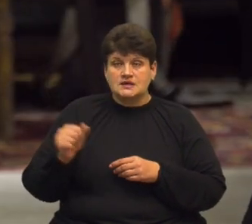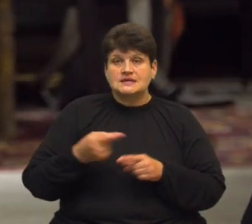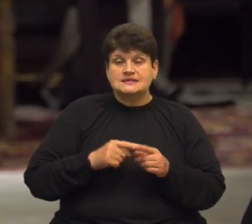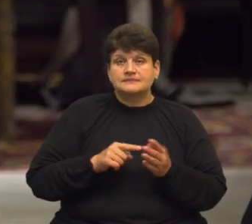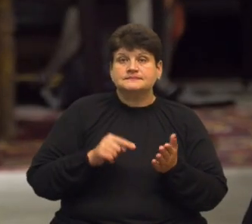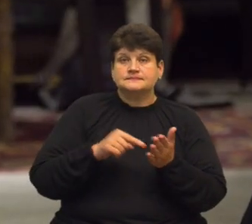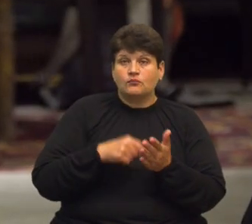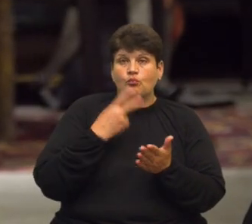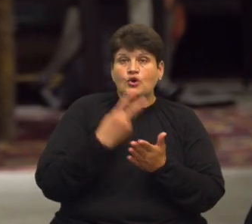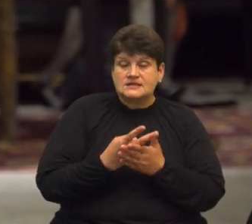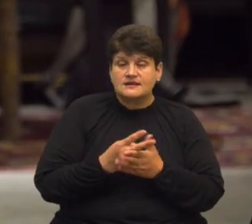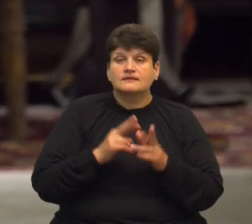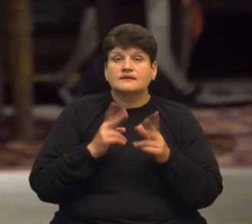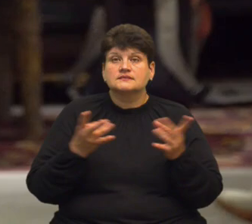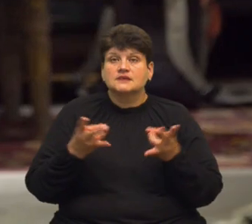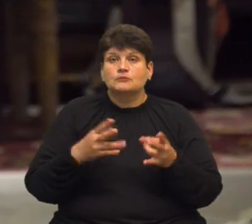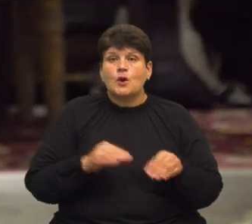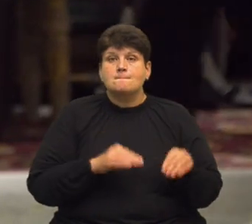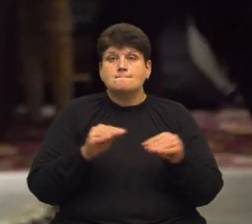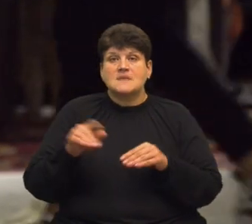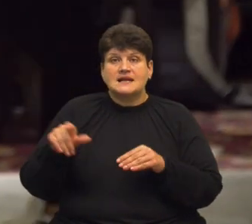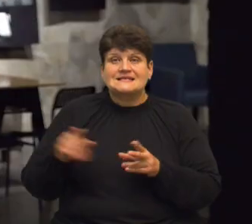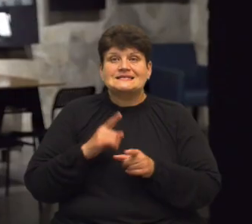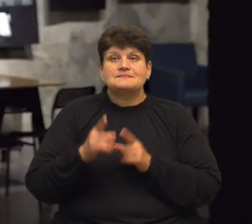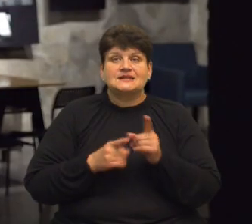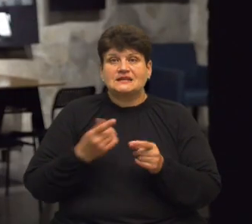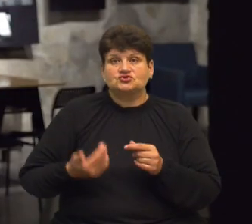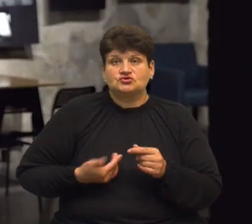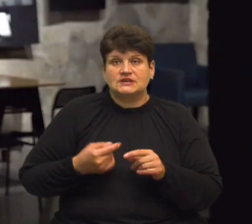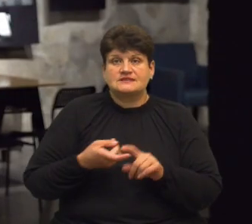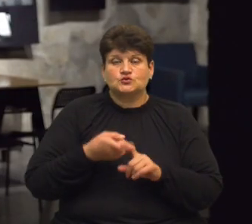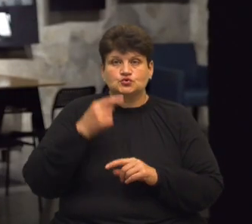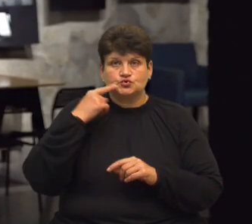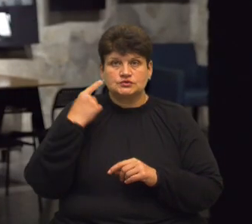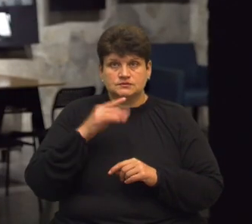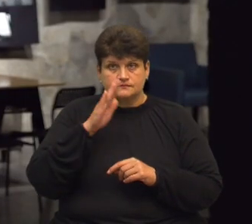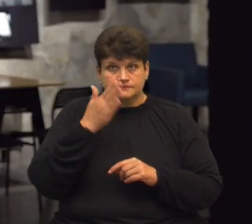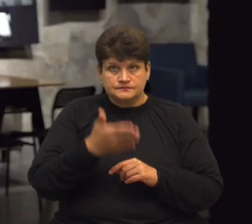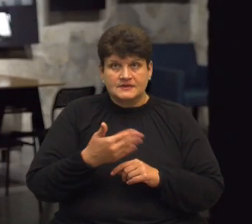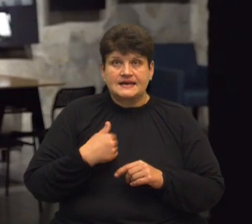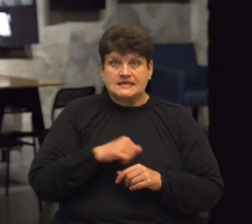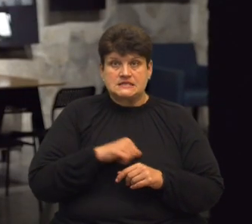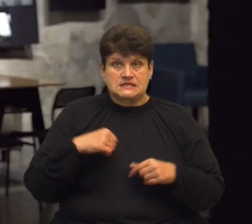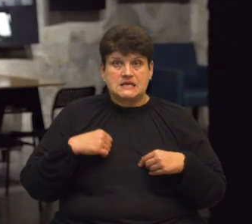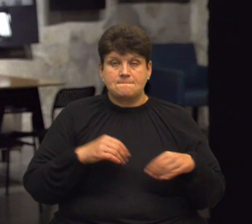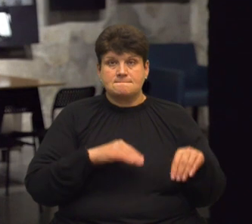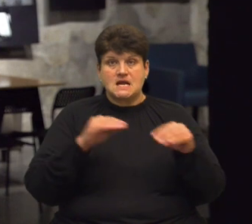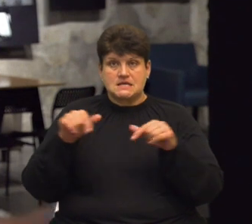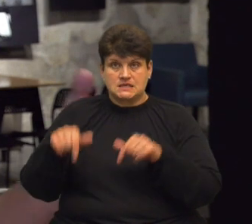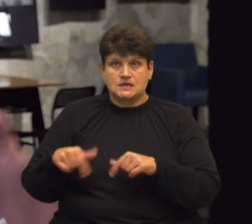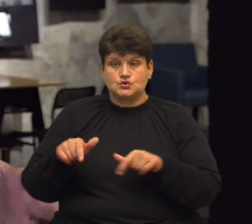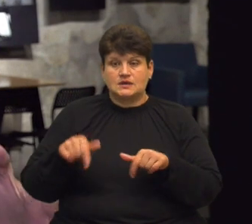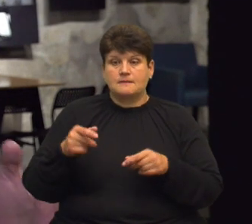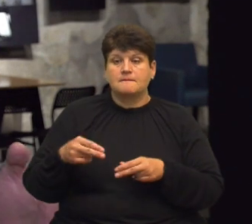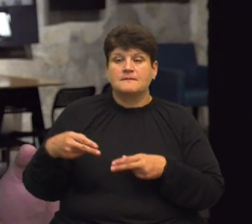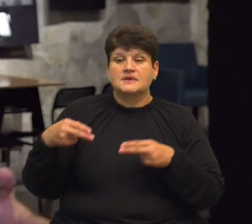довелося переселенцям змінити життя через російську агресію. Мені ця тема знайома, бо я сам переселенець, і сюди я приїхав з